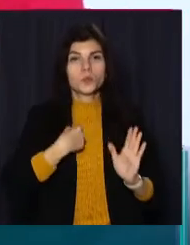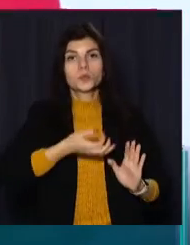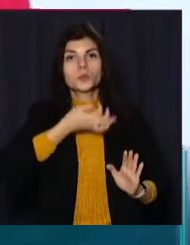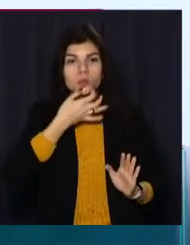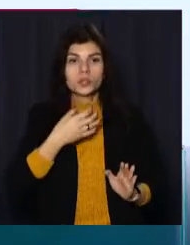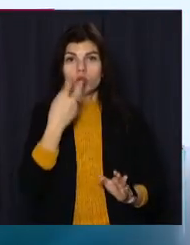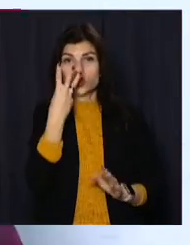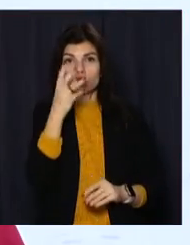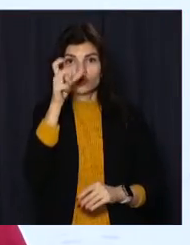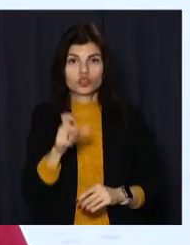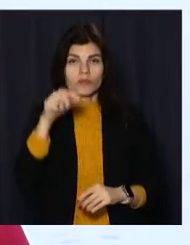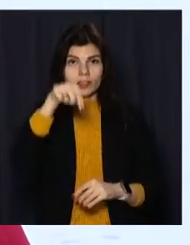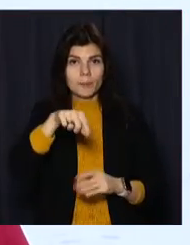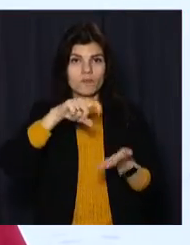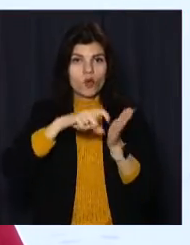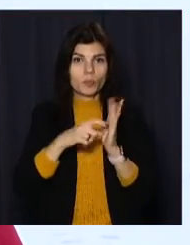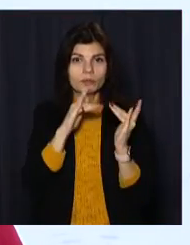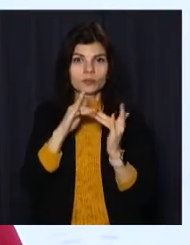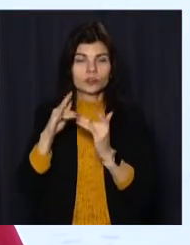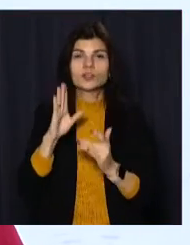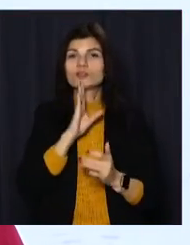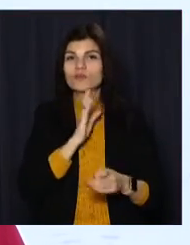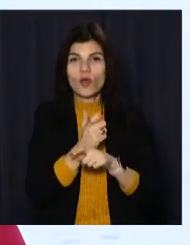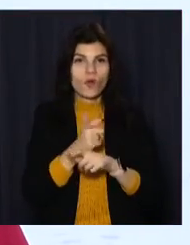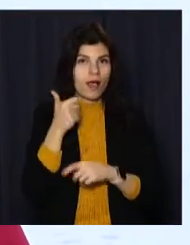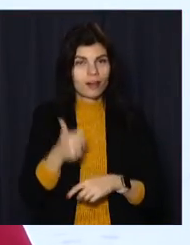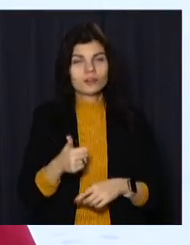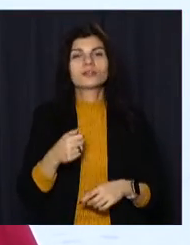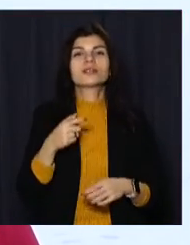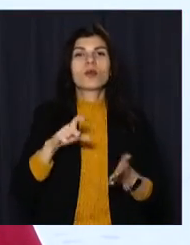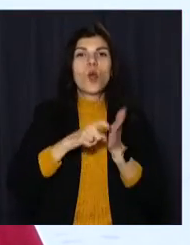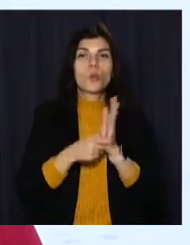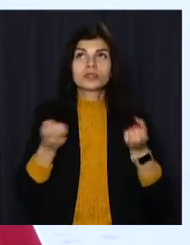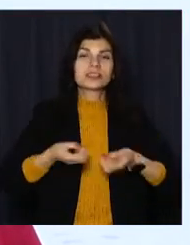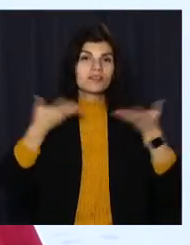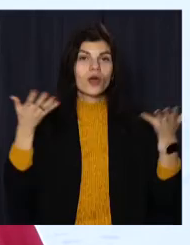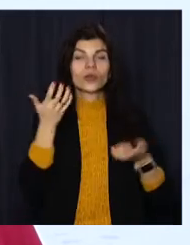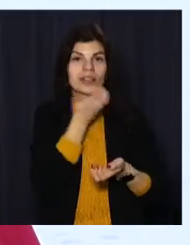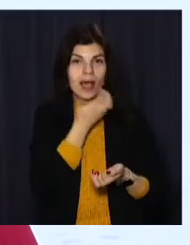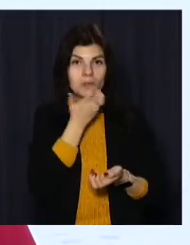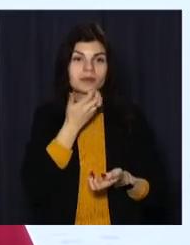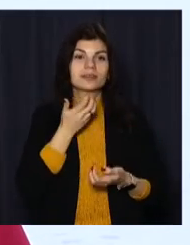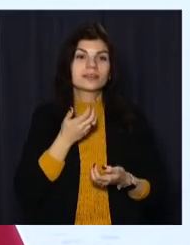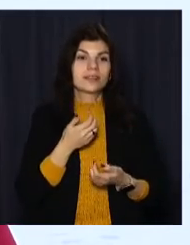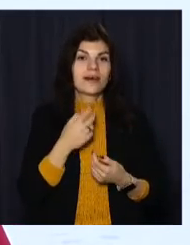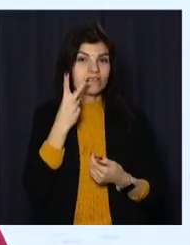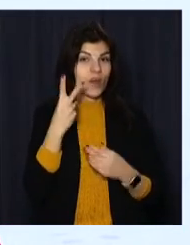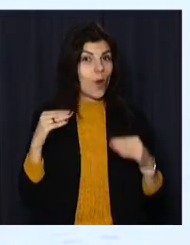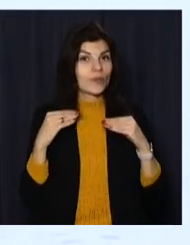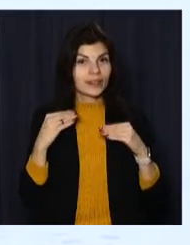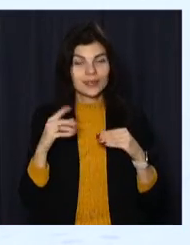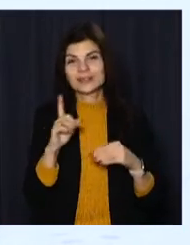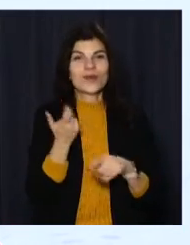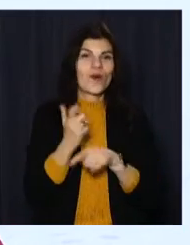чоловіка в нас там живе. Жіночки дуже гарні, кімната світла, тепла. Два одіяла, що мене дуже